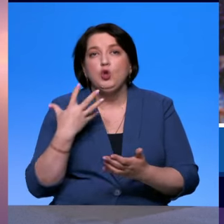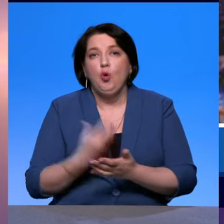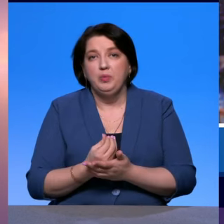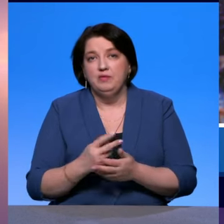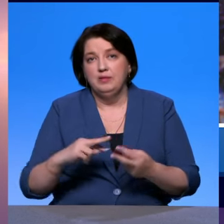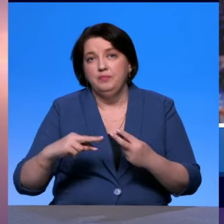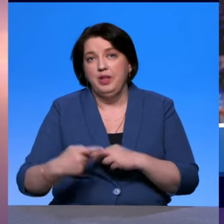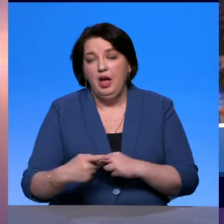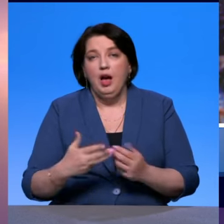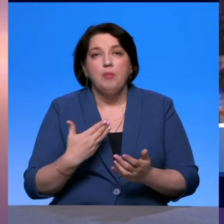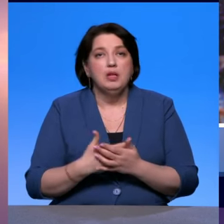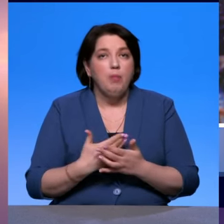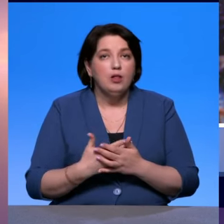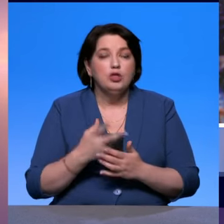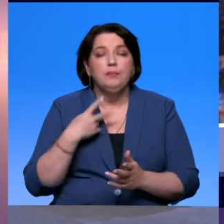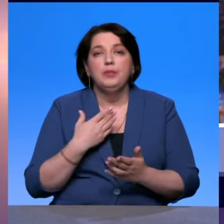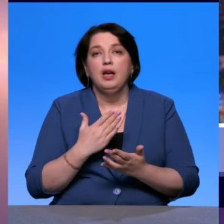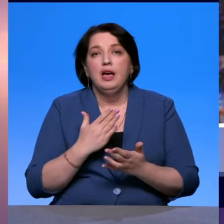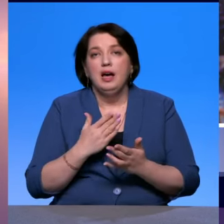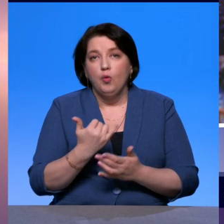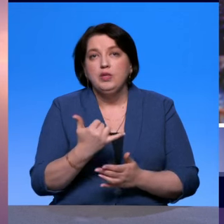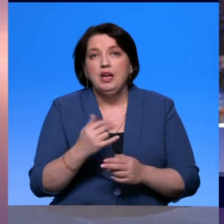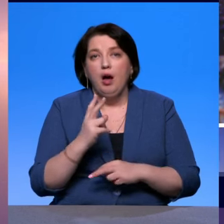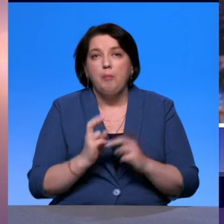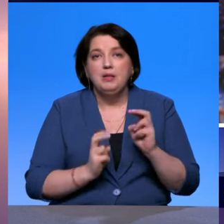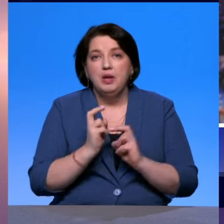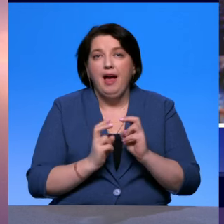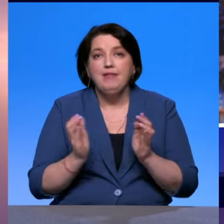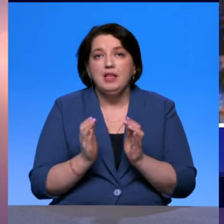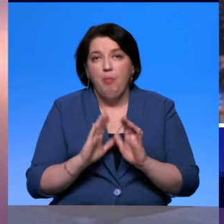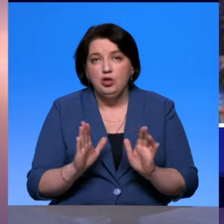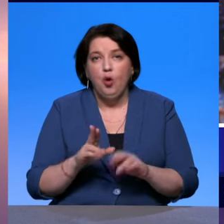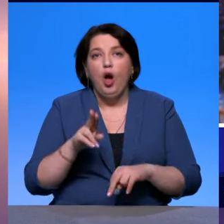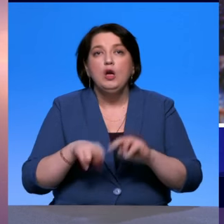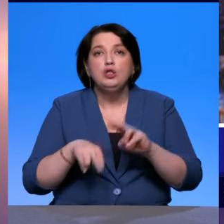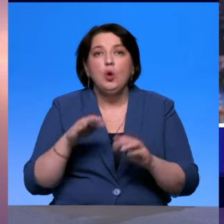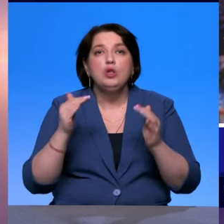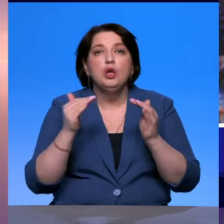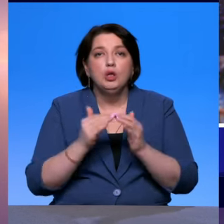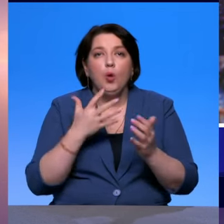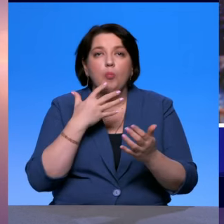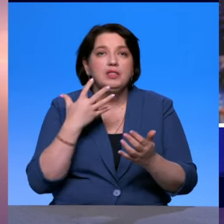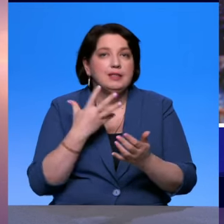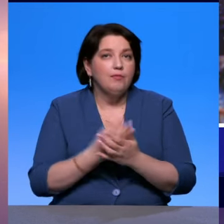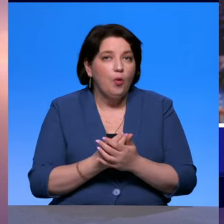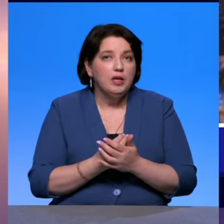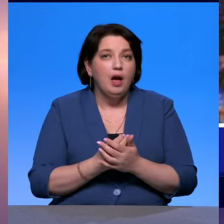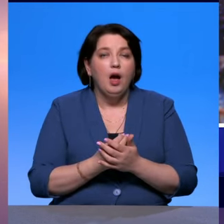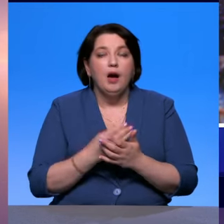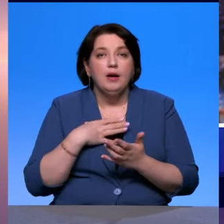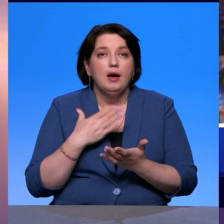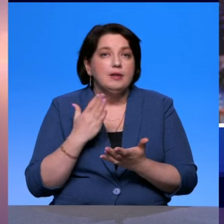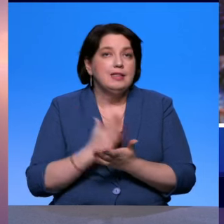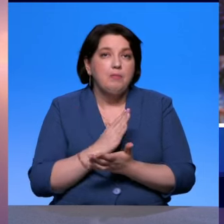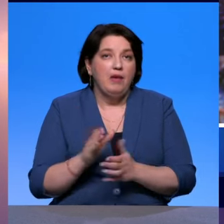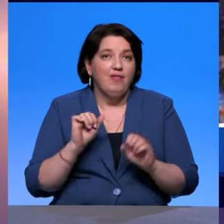строить там дом для своих сотрудников мы пока не имеем возможности отвлечь такое количество денег. Но при всем при этом